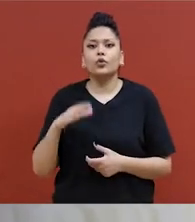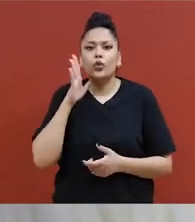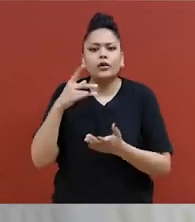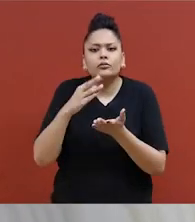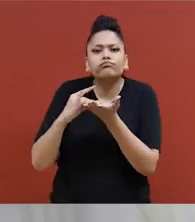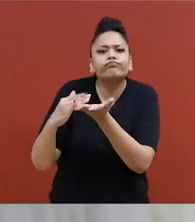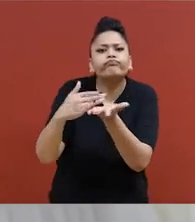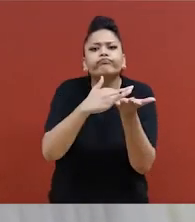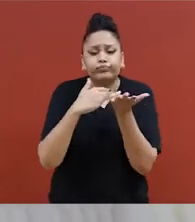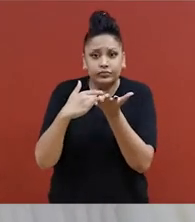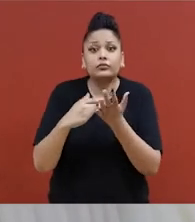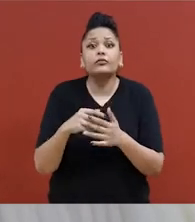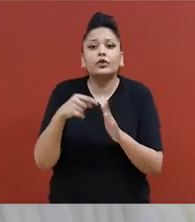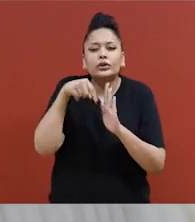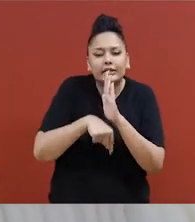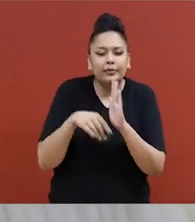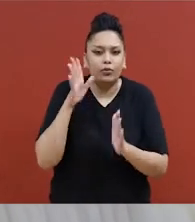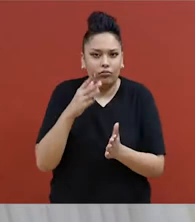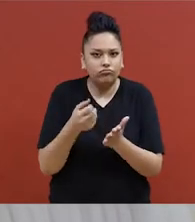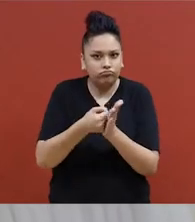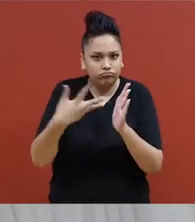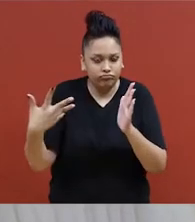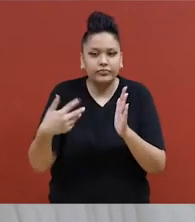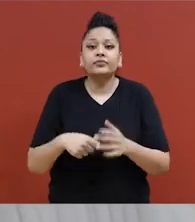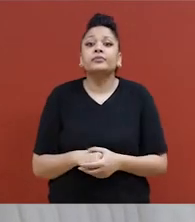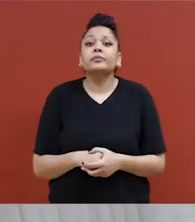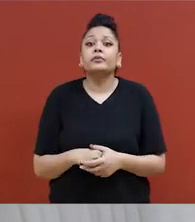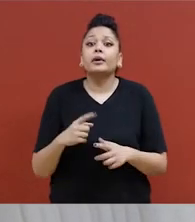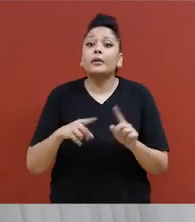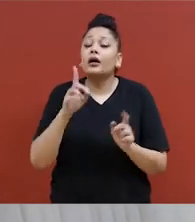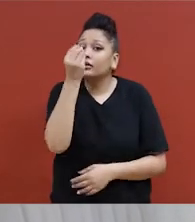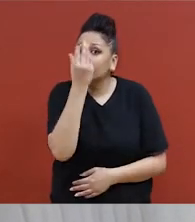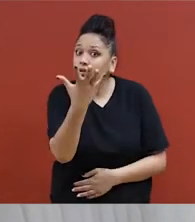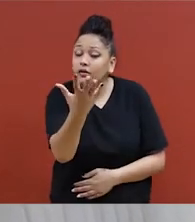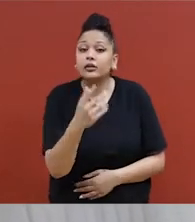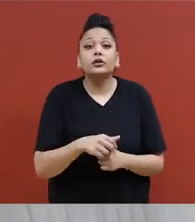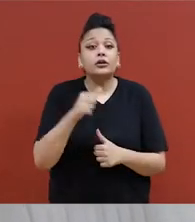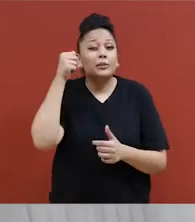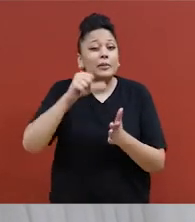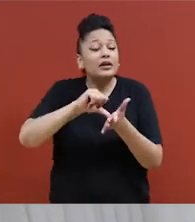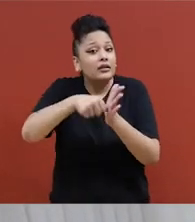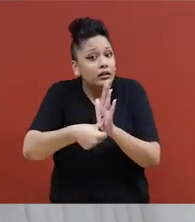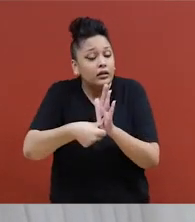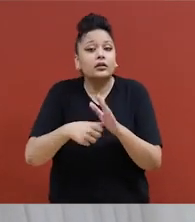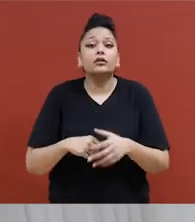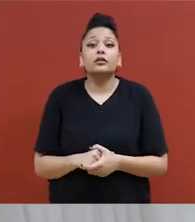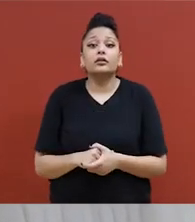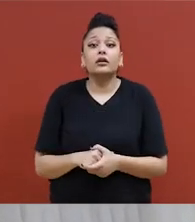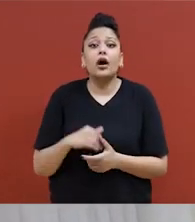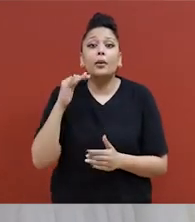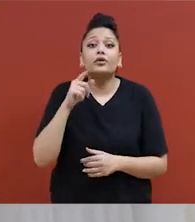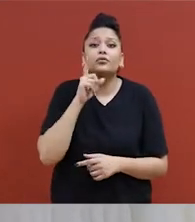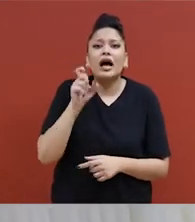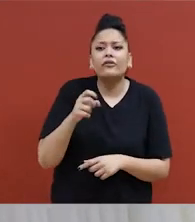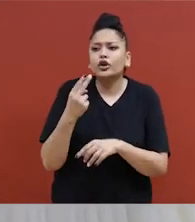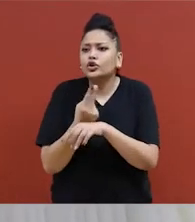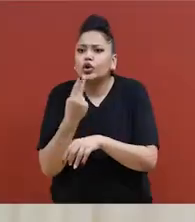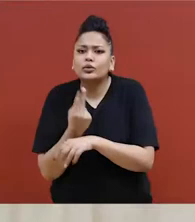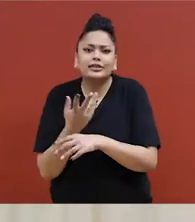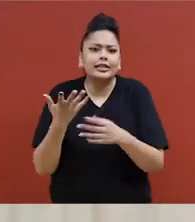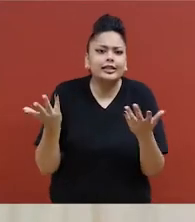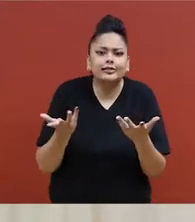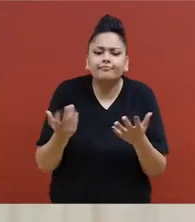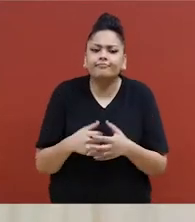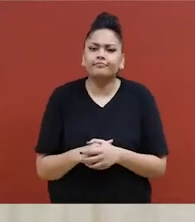Nous allons en parler davantage. Mais ce qui est important tout d'abord, c'est de se rappeler que ce sont des choses qu'on espère ne jamais